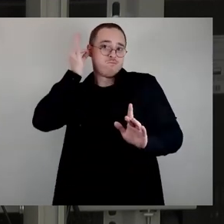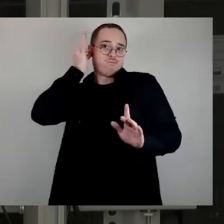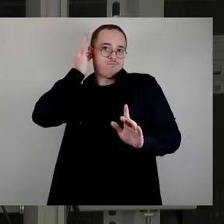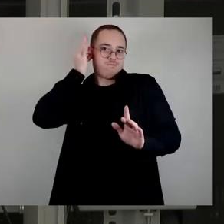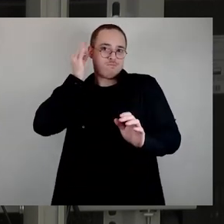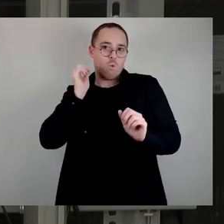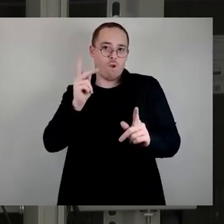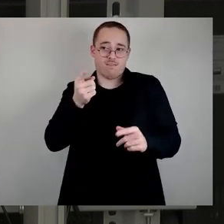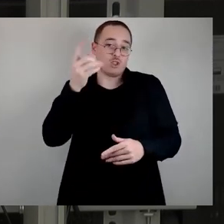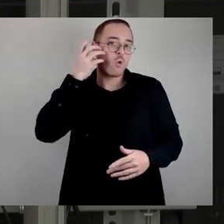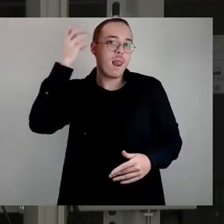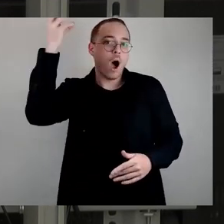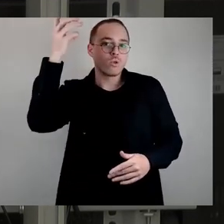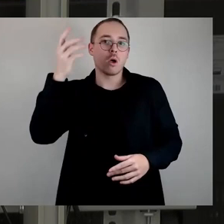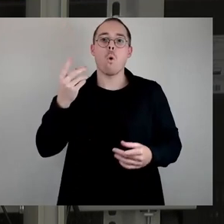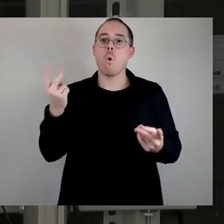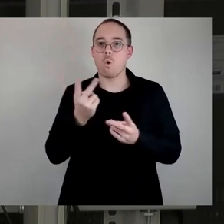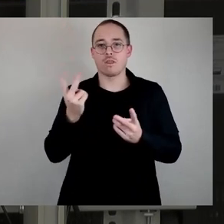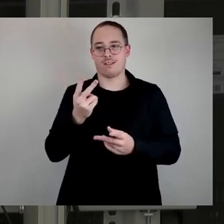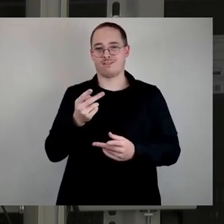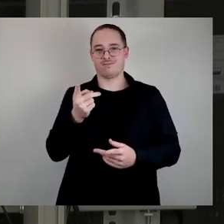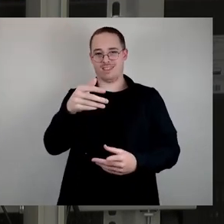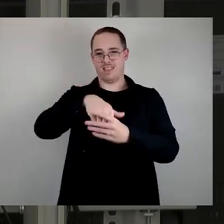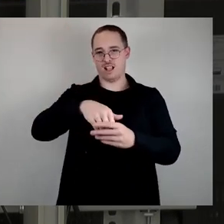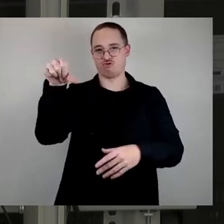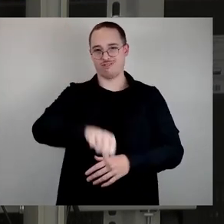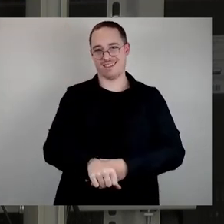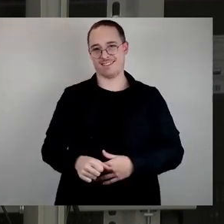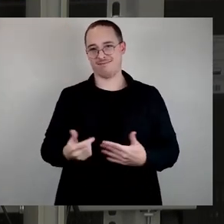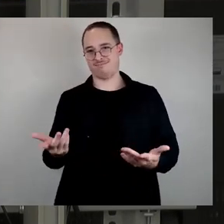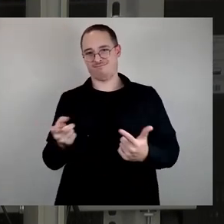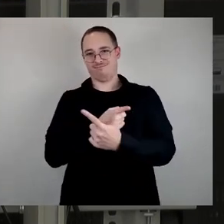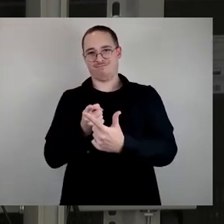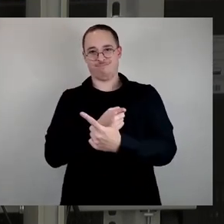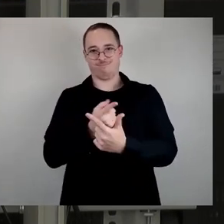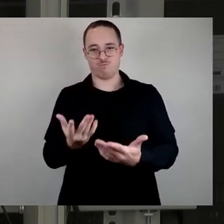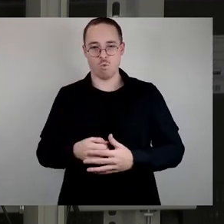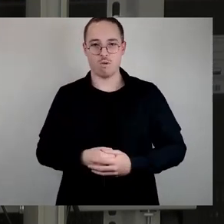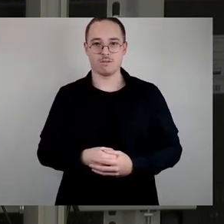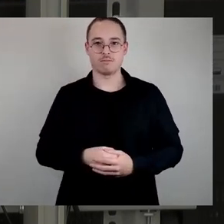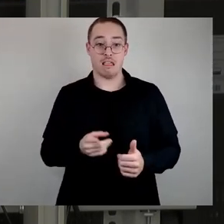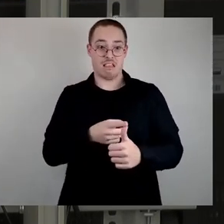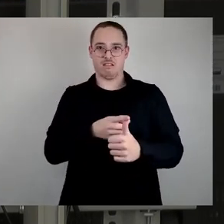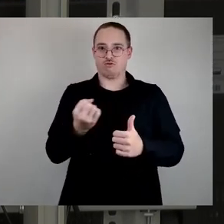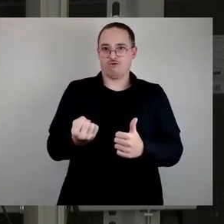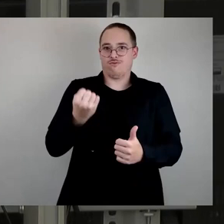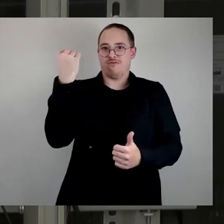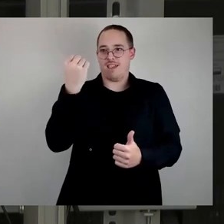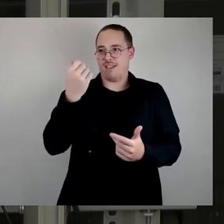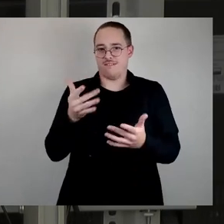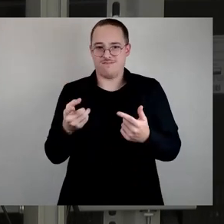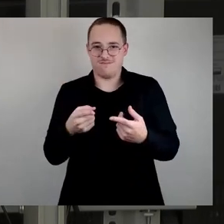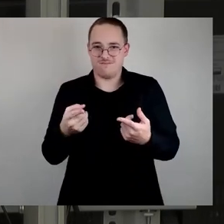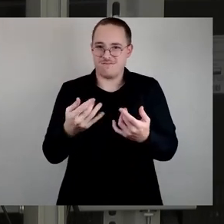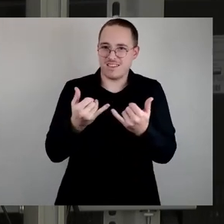laut. Ersteres zu bewerten, ist erklärtermaßen schwer und nur mit auferlegten und zu erfüllenden Kategorien zu begegnen. Wer